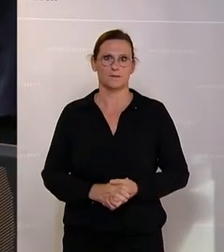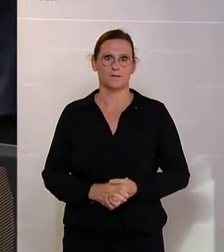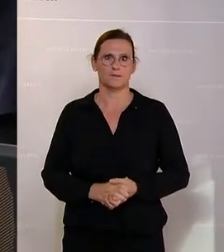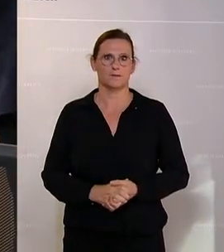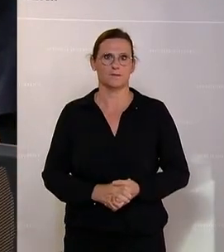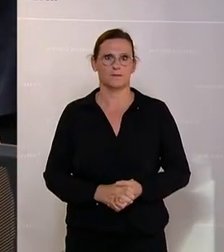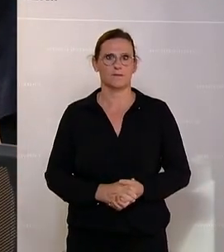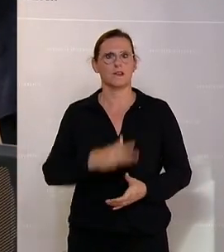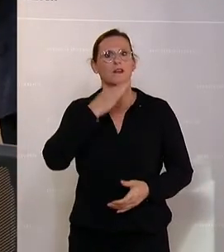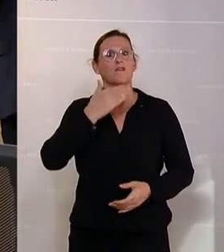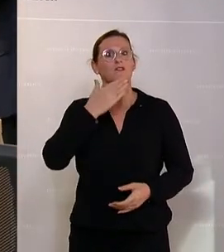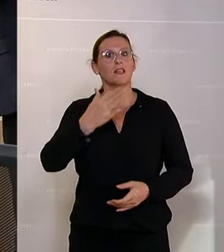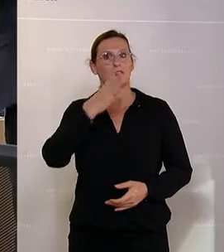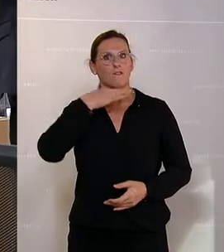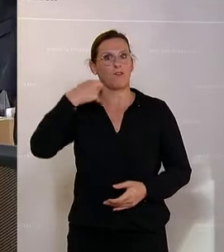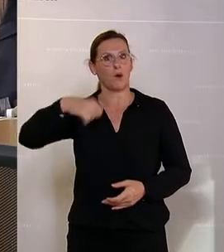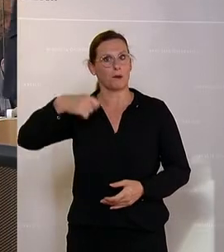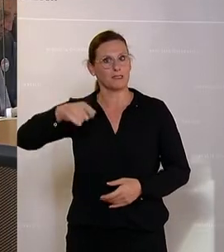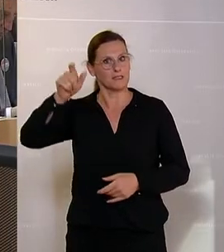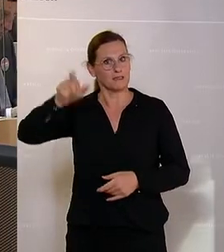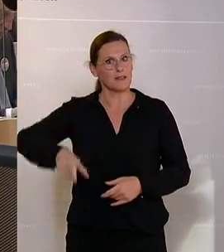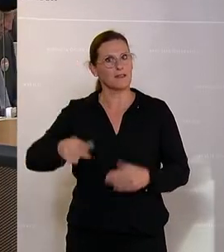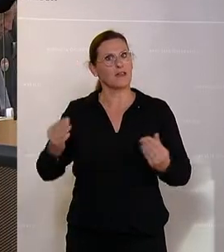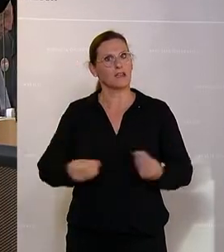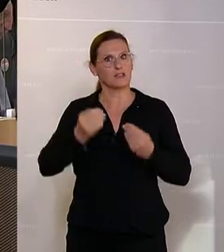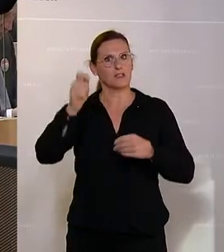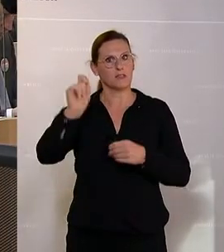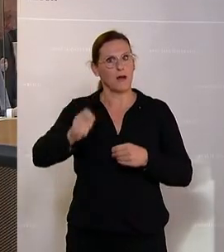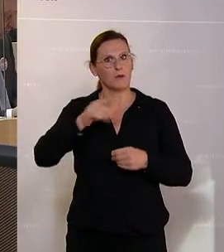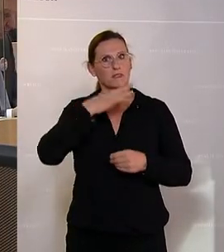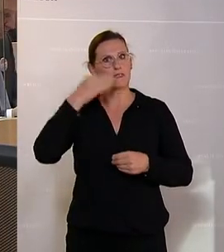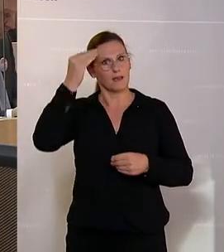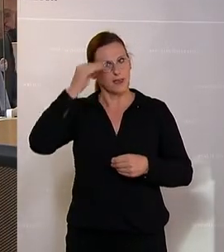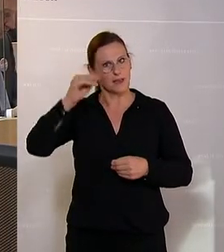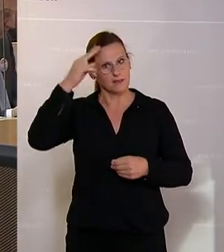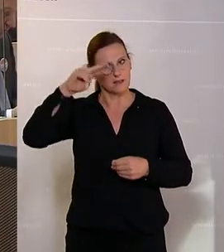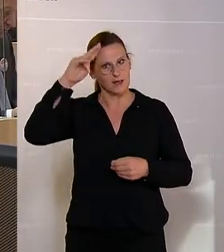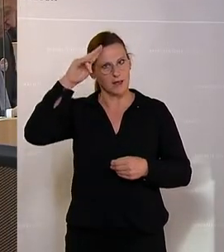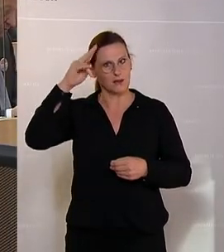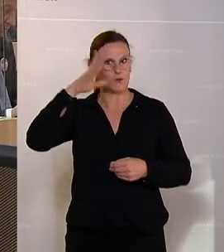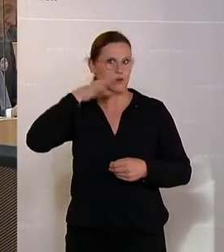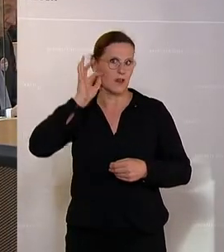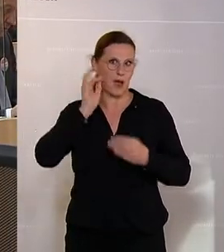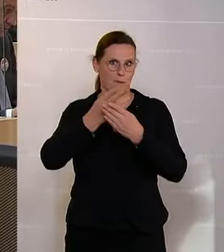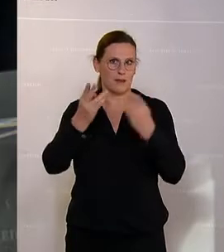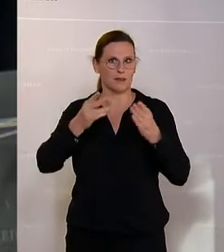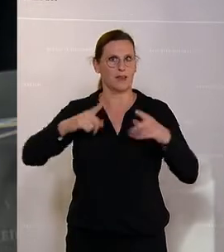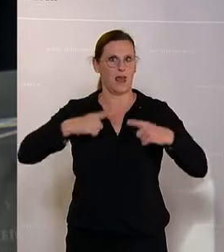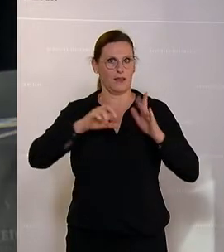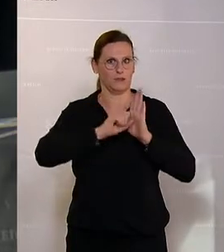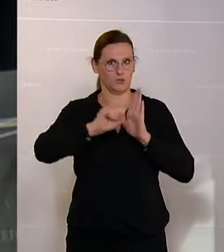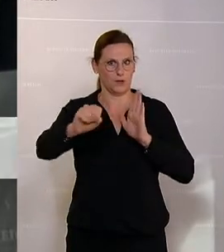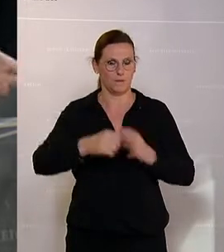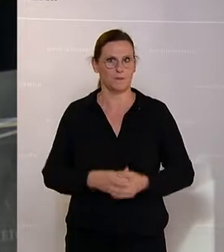Vielen Dank, Frau Präsidentin, geschätzte Abgeordnete, sehr geehrte Damen und Herren im Livestream. Unsere